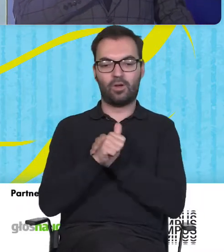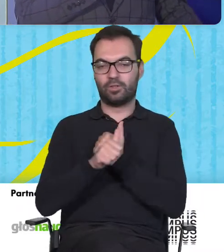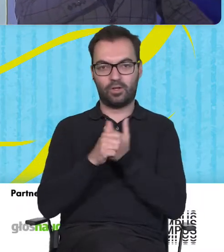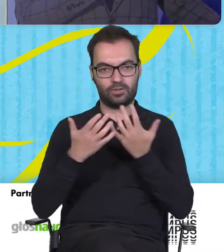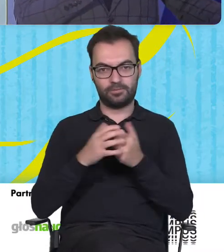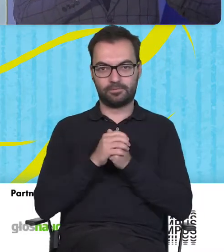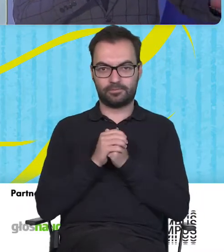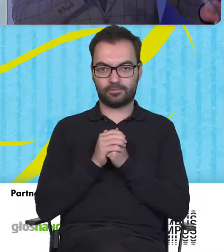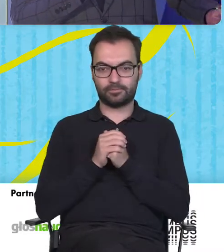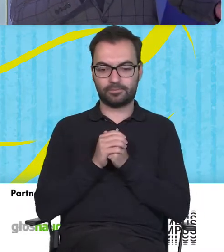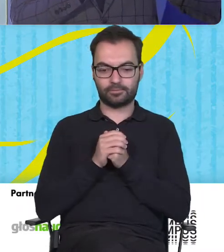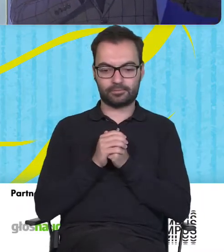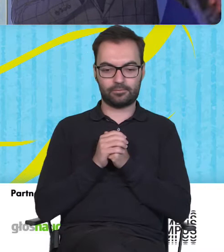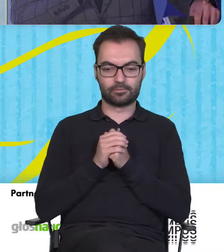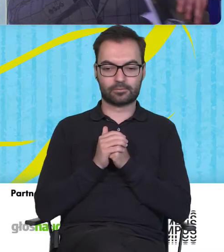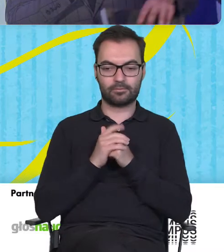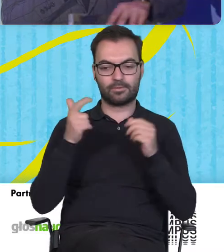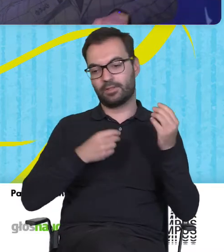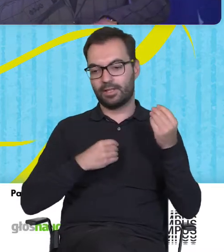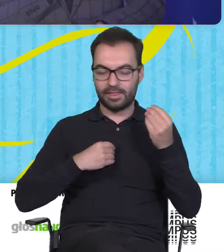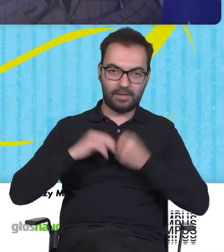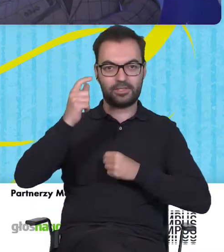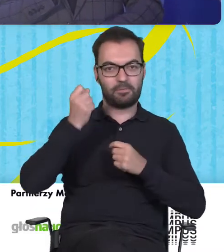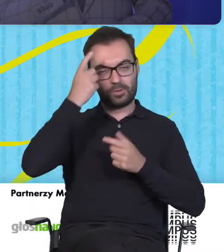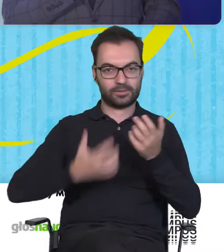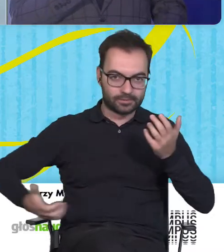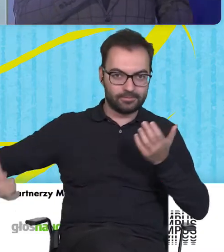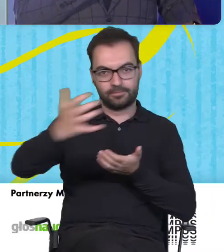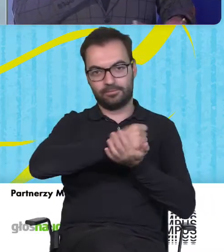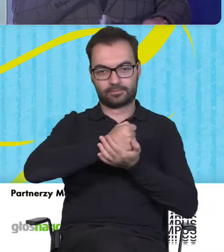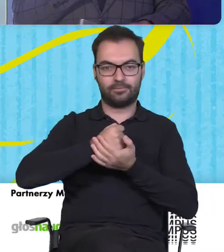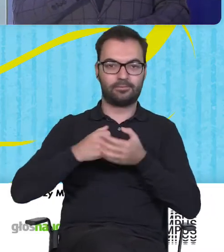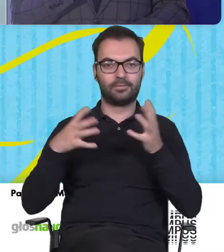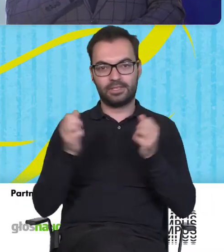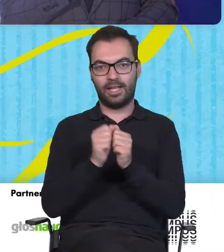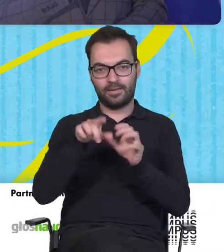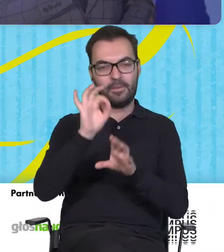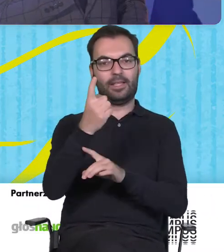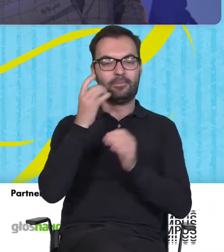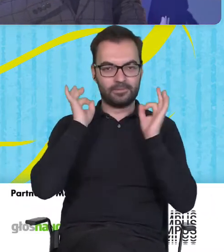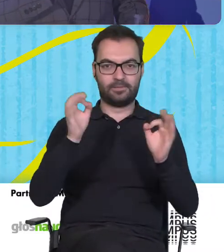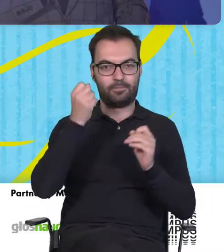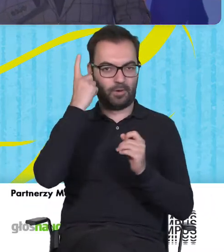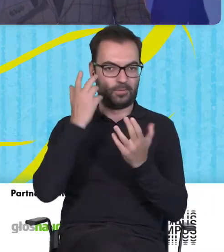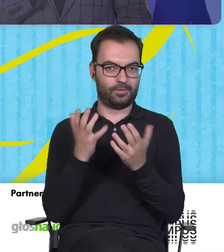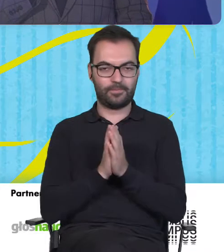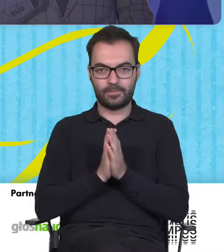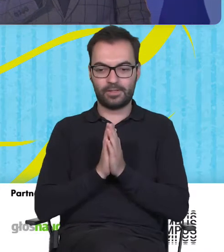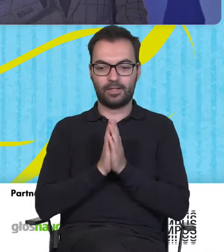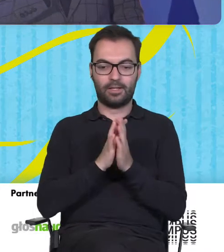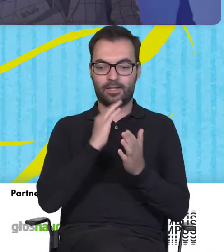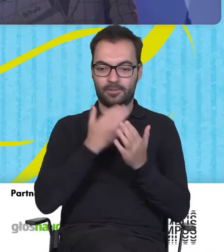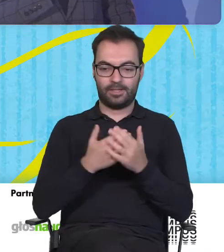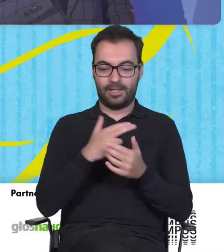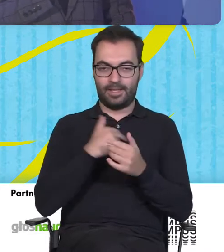musimy jakby jak najwięcej pomysłów zebrać i znaleźć ten jeden właściwy. Powiem szczerze, że w naszej